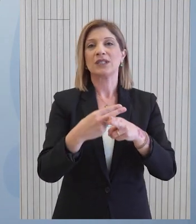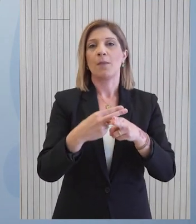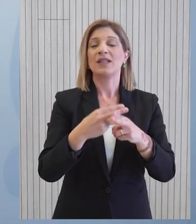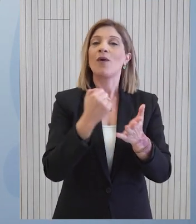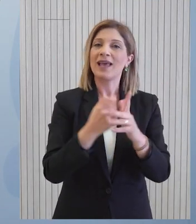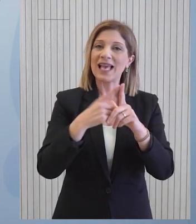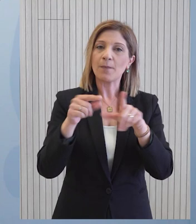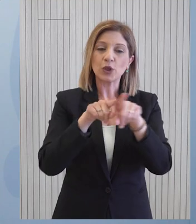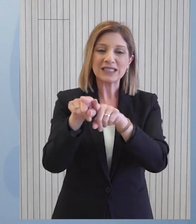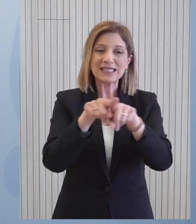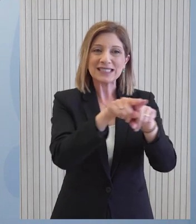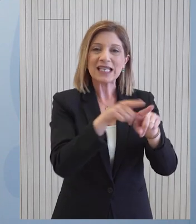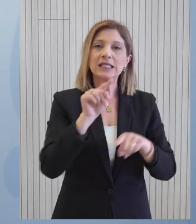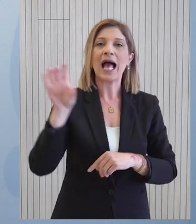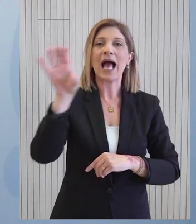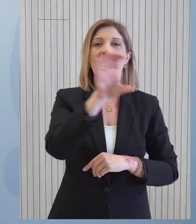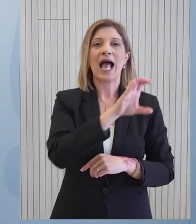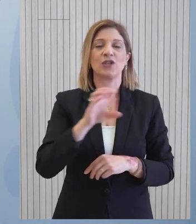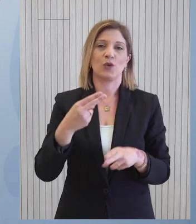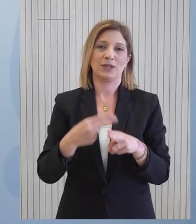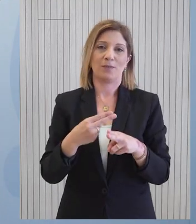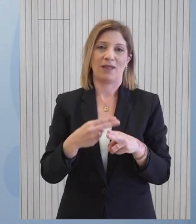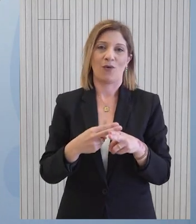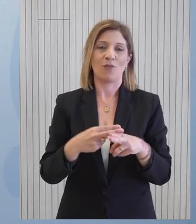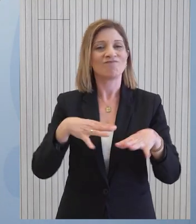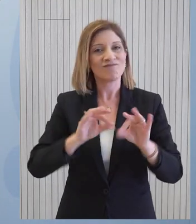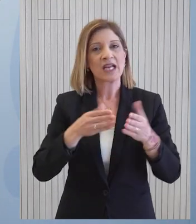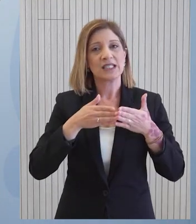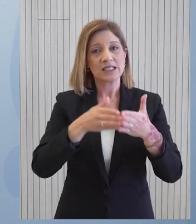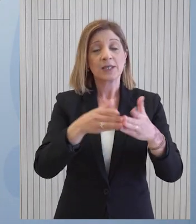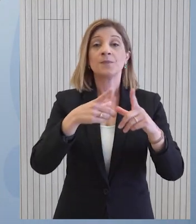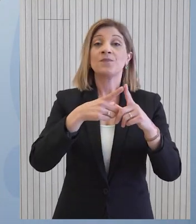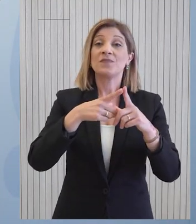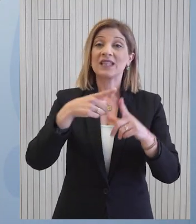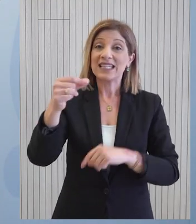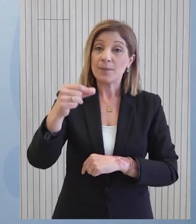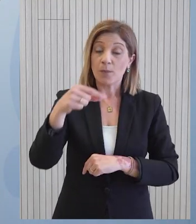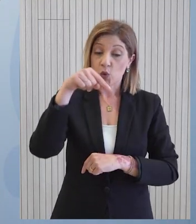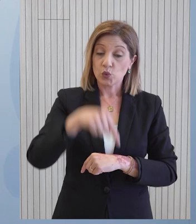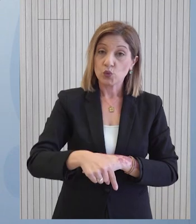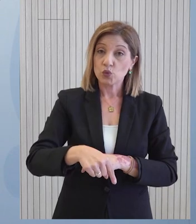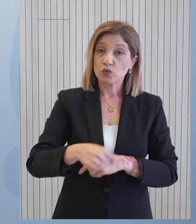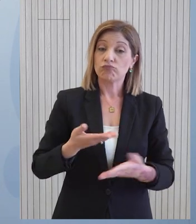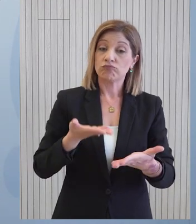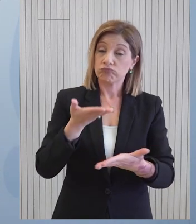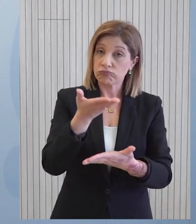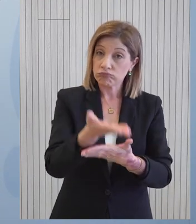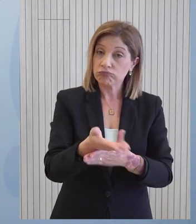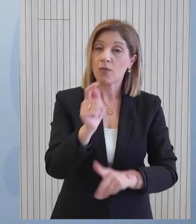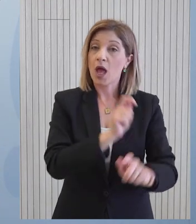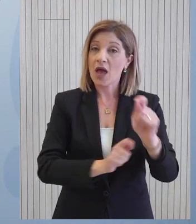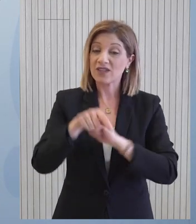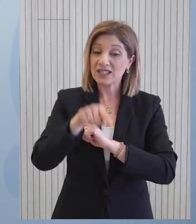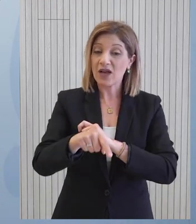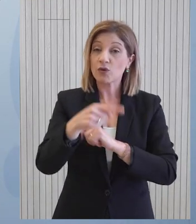σχέσεων με όλα τα άμεσα εμπλεκόμενα μέρη και την αξιοπιστία της. Η χώρα μας δημιούργησε, παρουσίασε και έθεσε σε εφαρμογή ένα